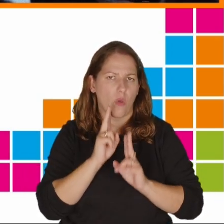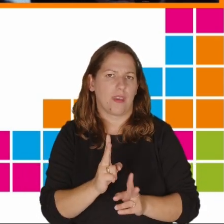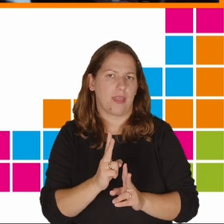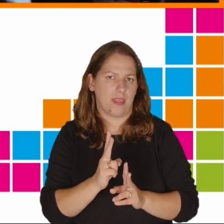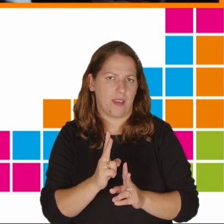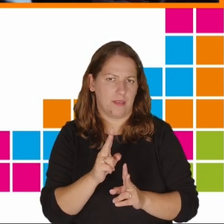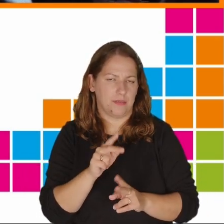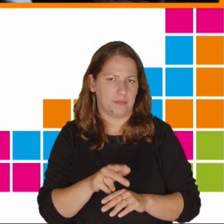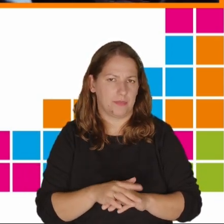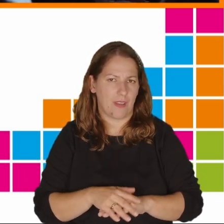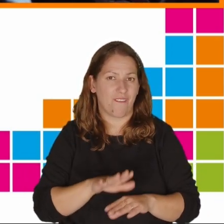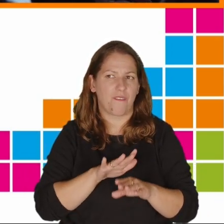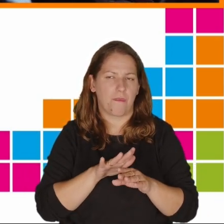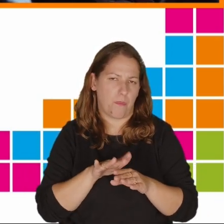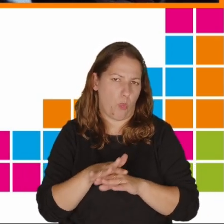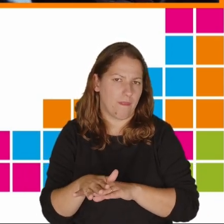wpływu na